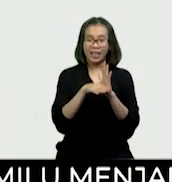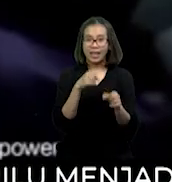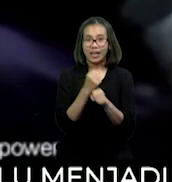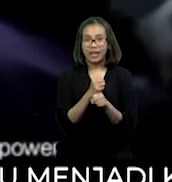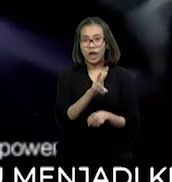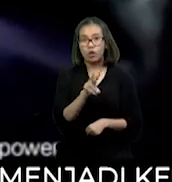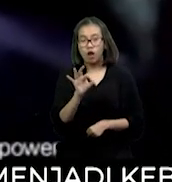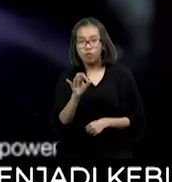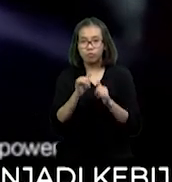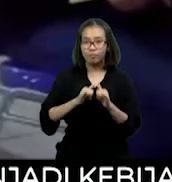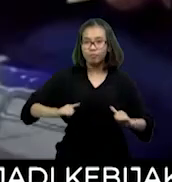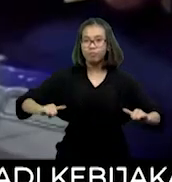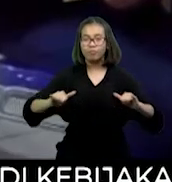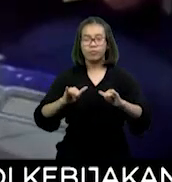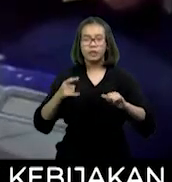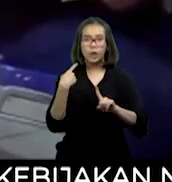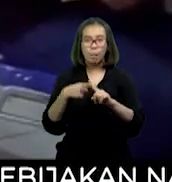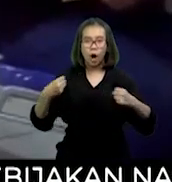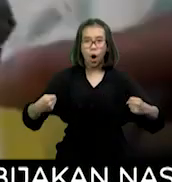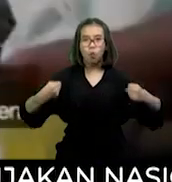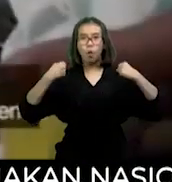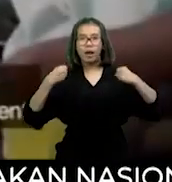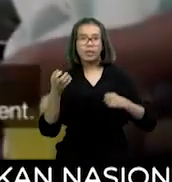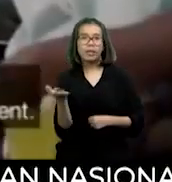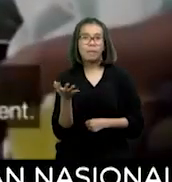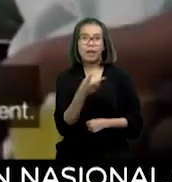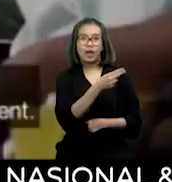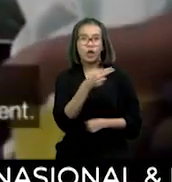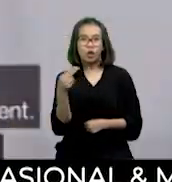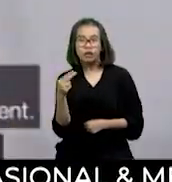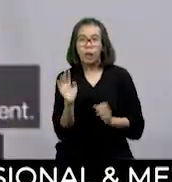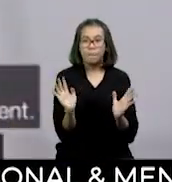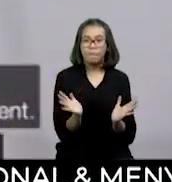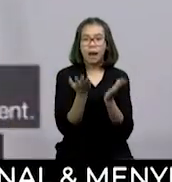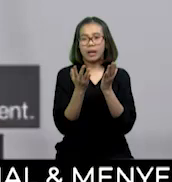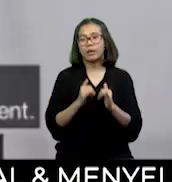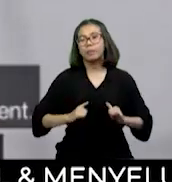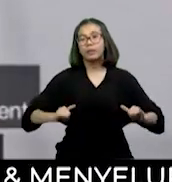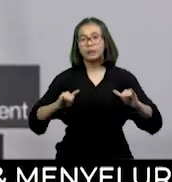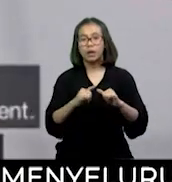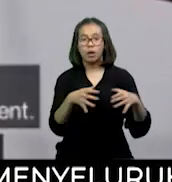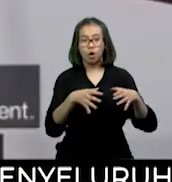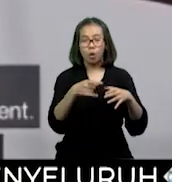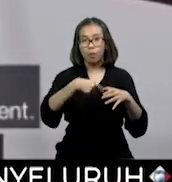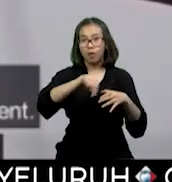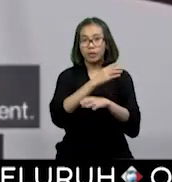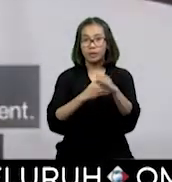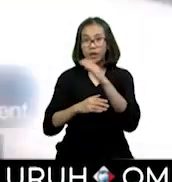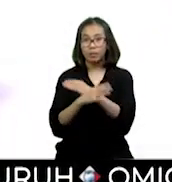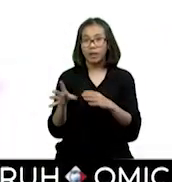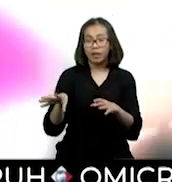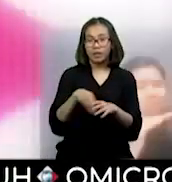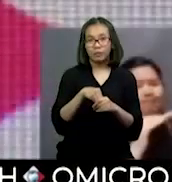Recover Together, Recover Stronger, yang dijalankan di Indonesia, di mana bangkit bersama termasuk melibatkan kelompok disabilitas.